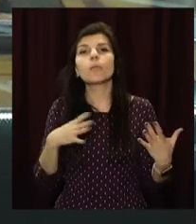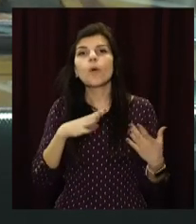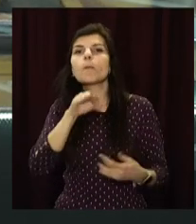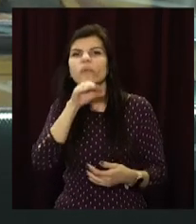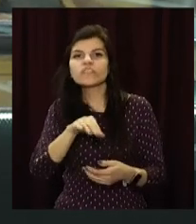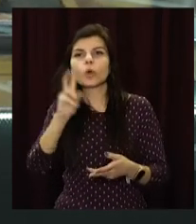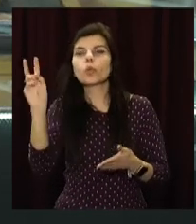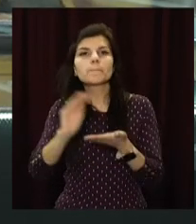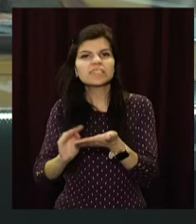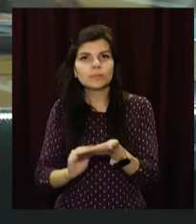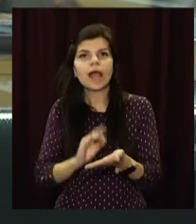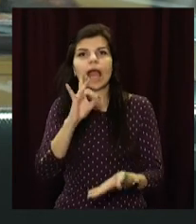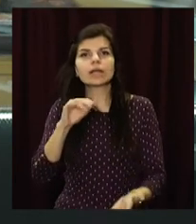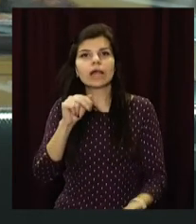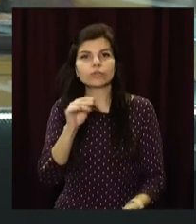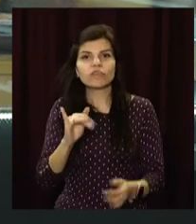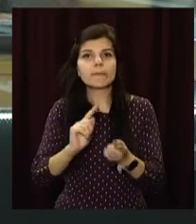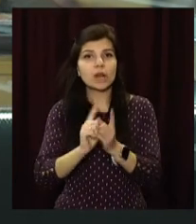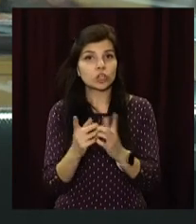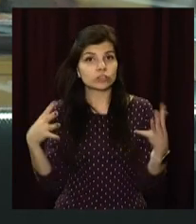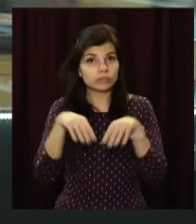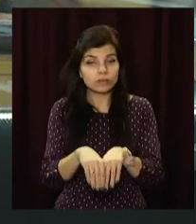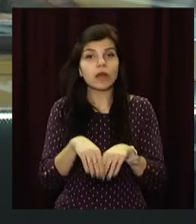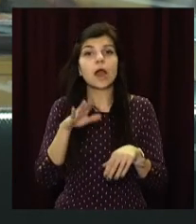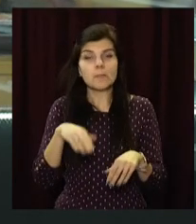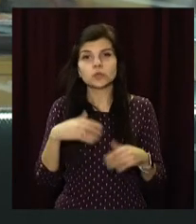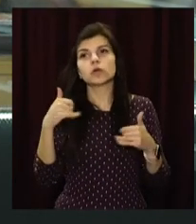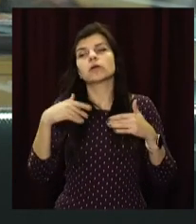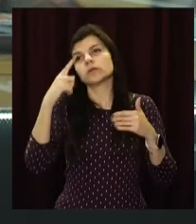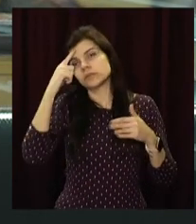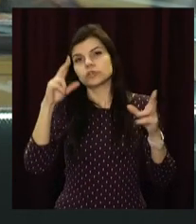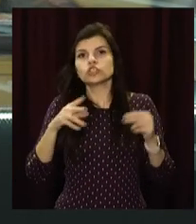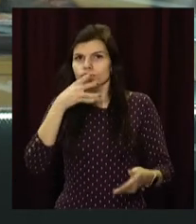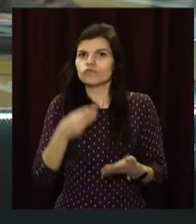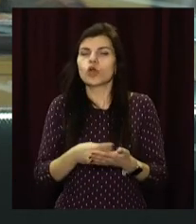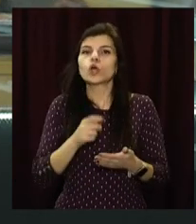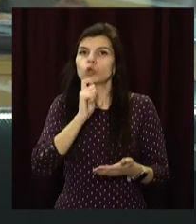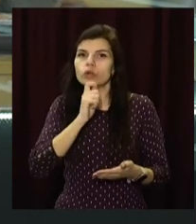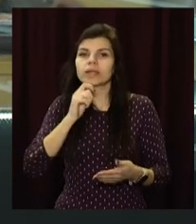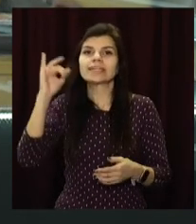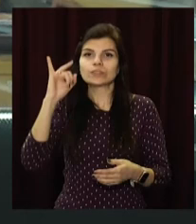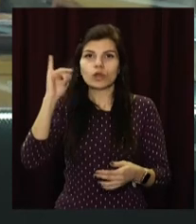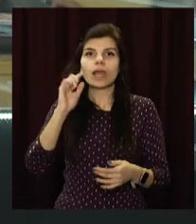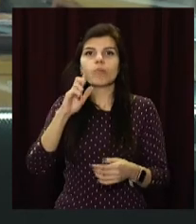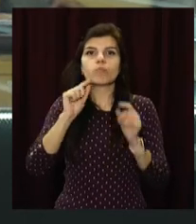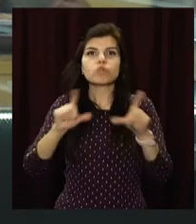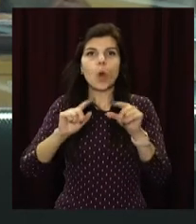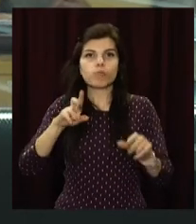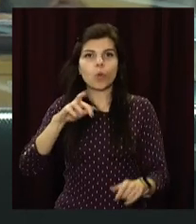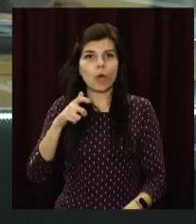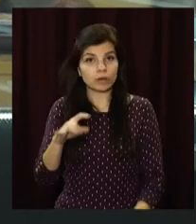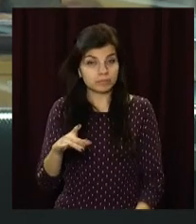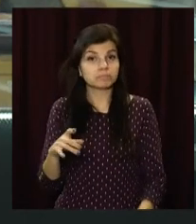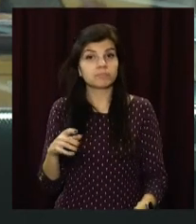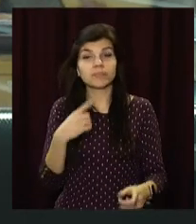професійних письменників, редакторів і перекладачів. Пізніше вважати цей день своїм почали журналісти, історики та блогери. Видавці кажуть,